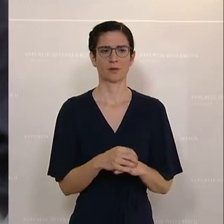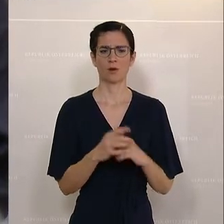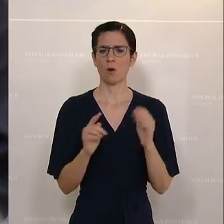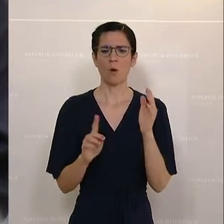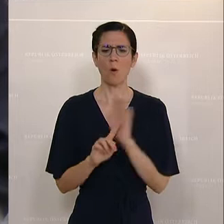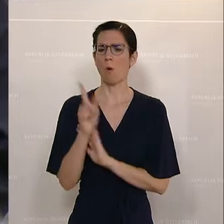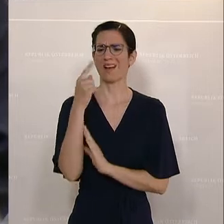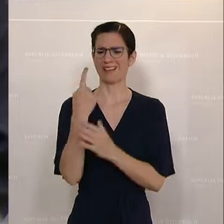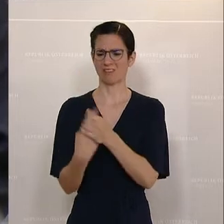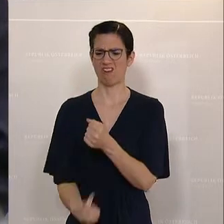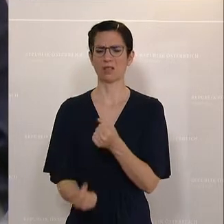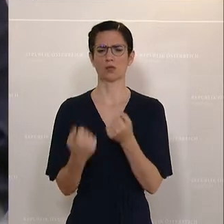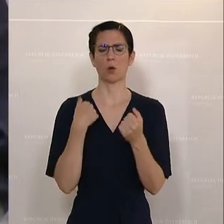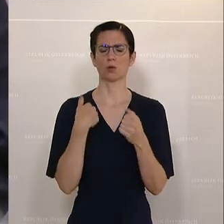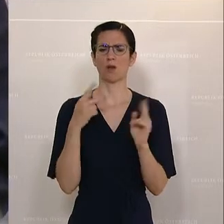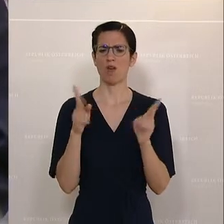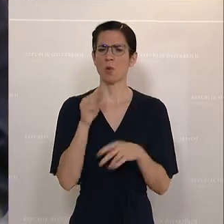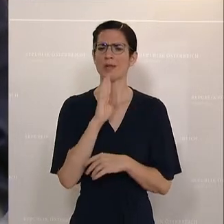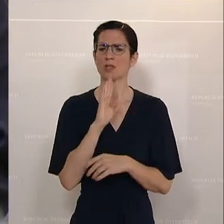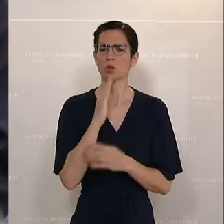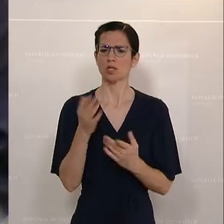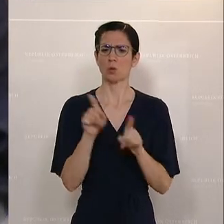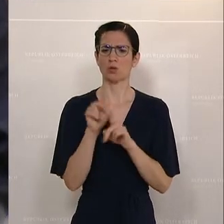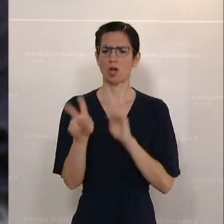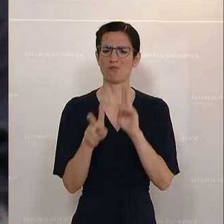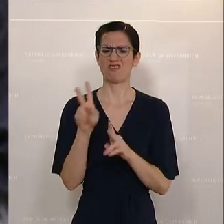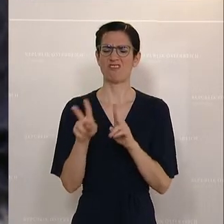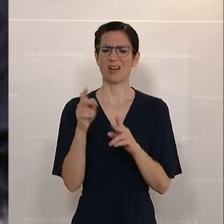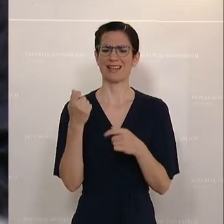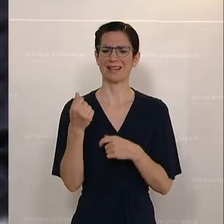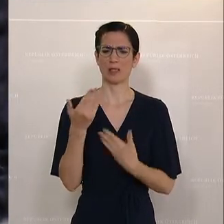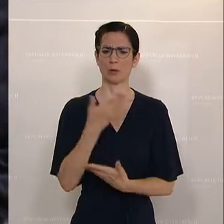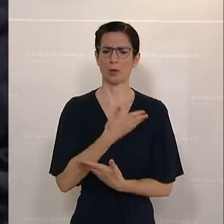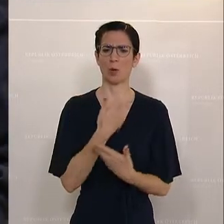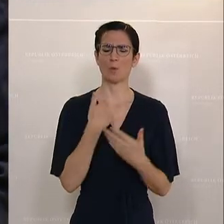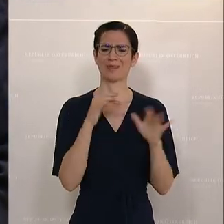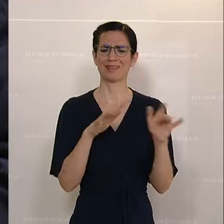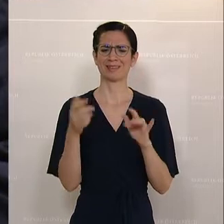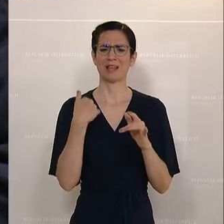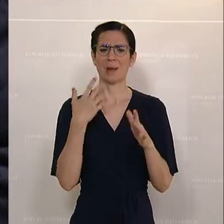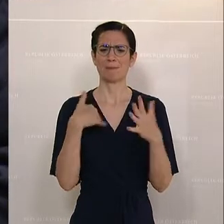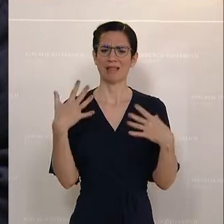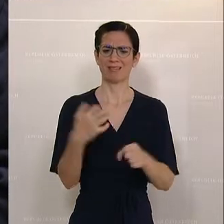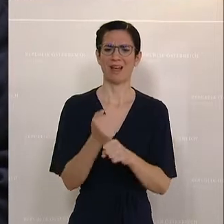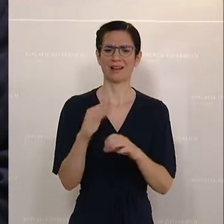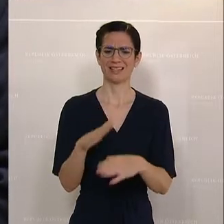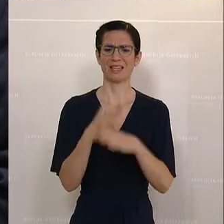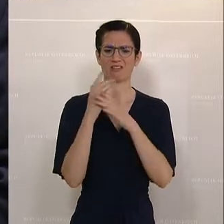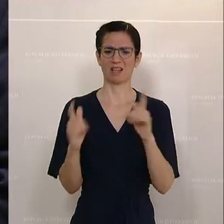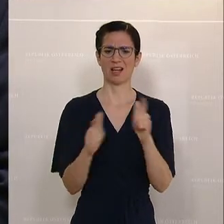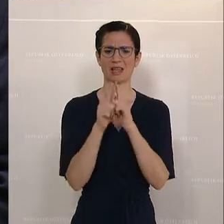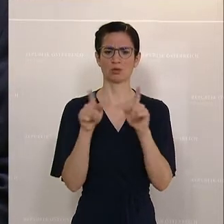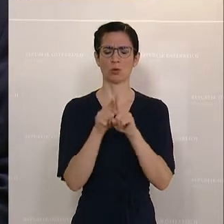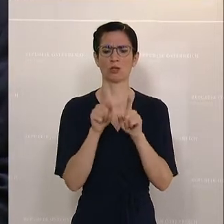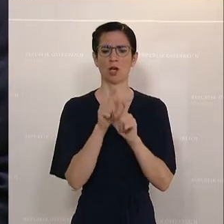hohen Inflation, zumindest bei den Pensionistinnen sowie Pflegegeldbeziehern, unmittelbar nachhaltige Hilfe zu leisten und die Pensionsanpassung,